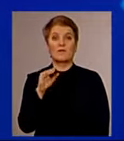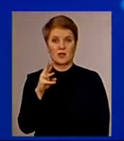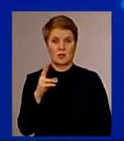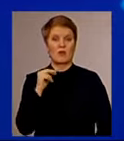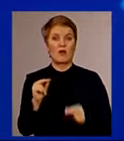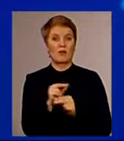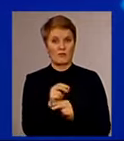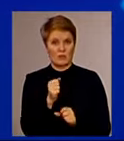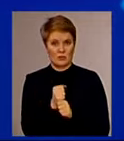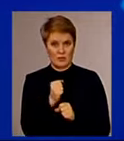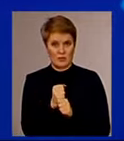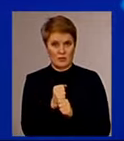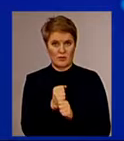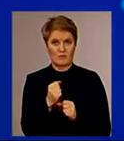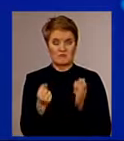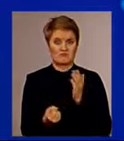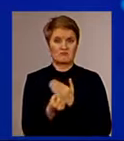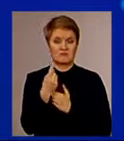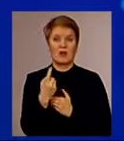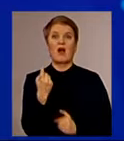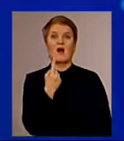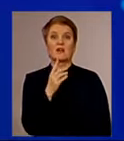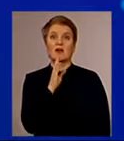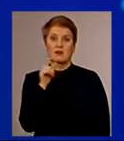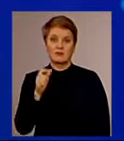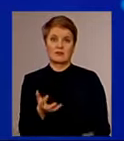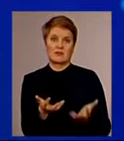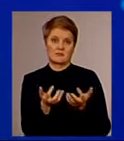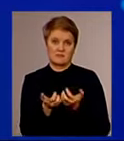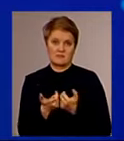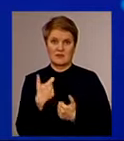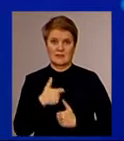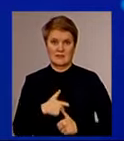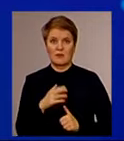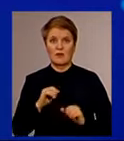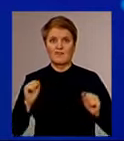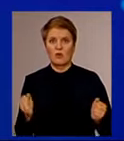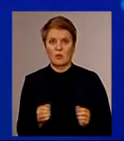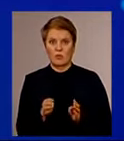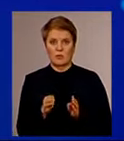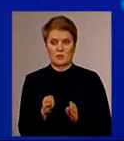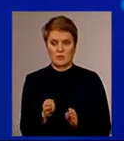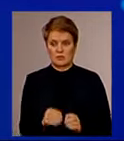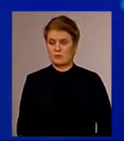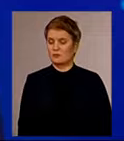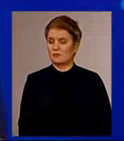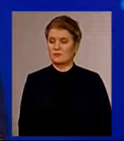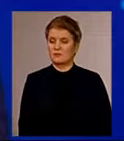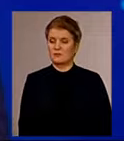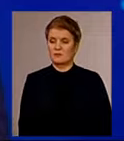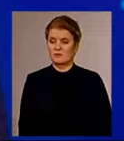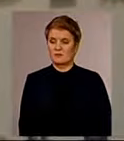одна з працівниць прихистила тваринок. Тимчасове житло для них облаштувала в холодильнику. Інна Дученко продовжить.